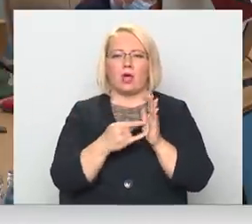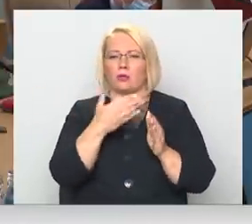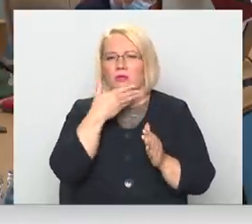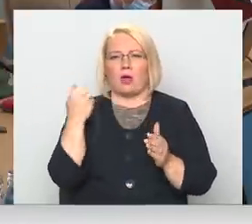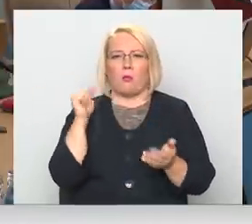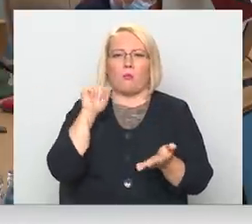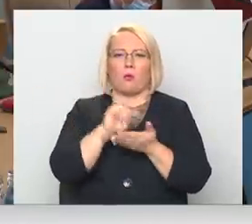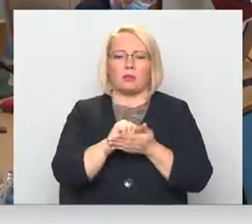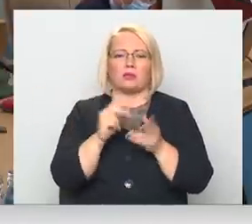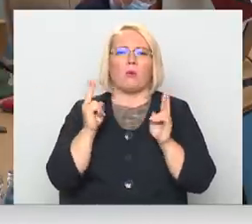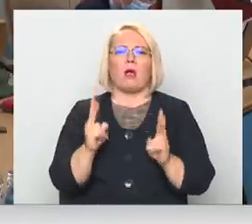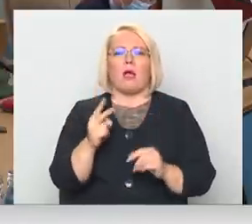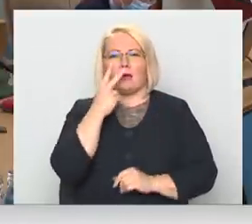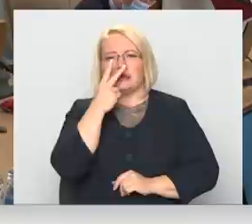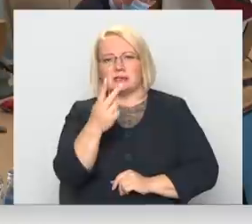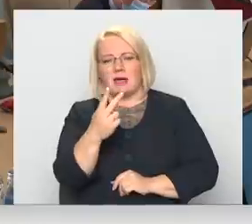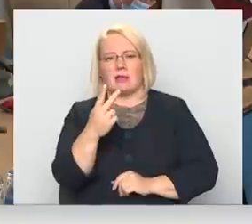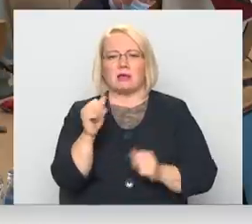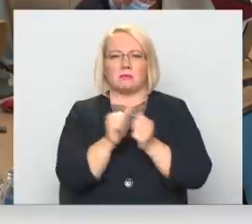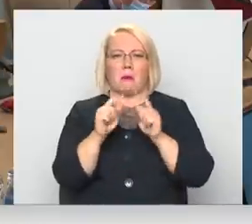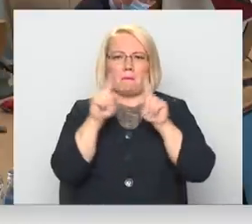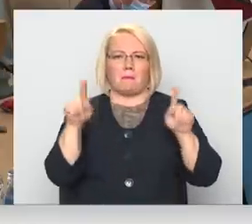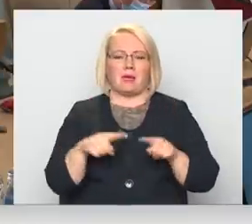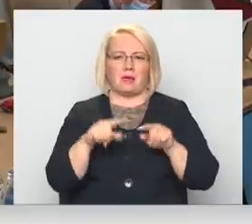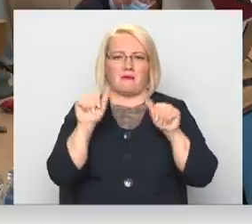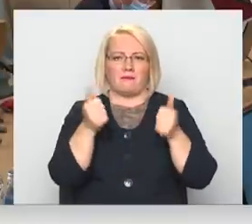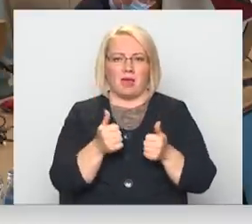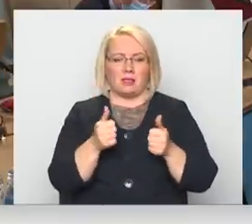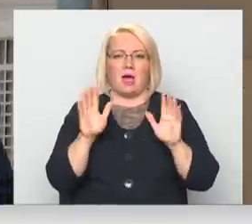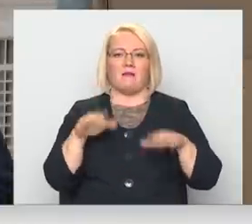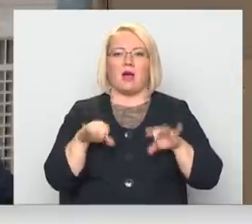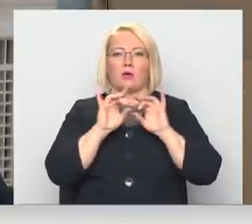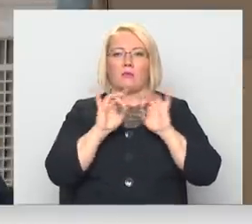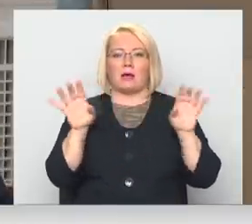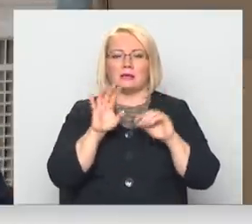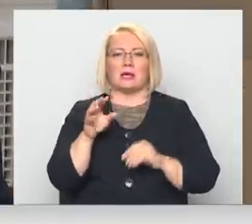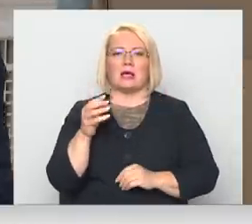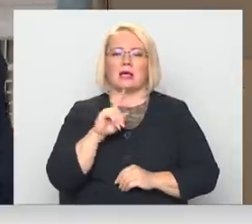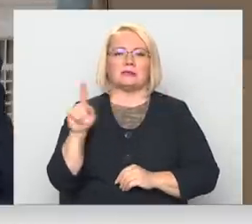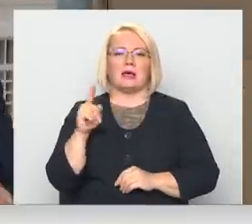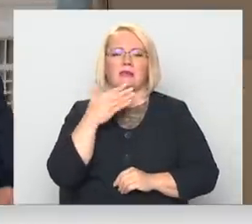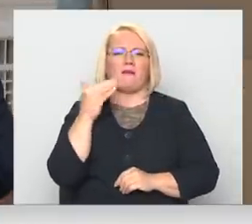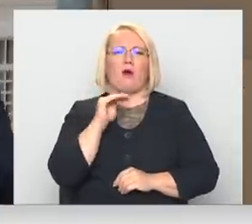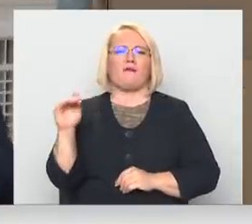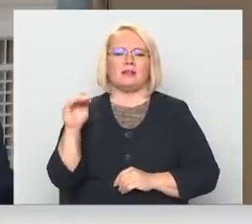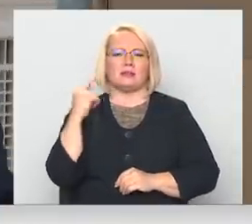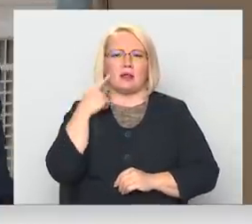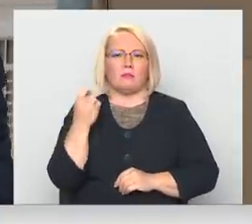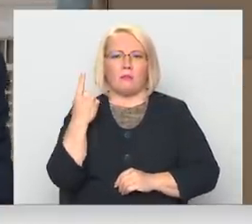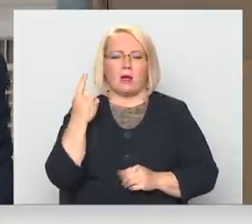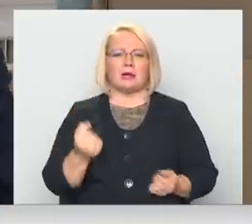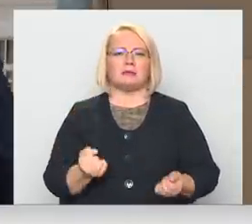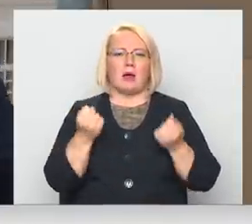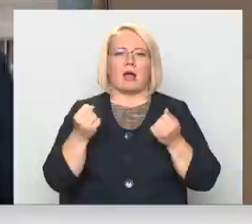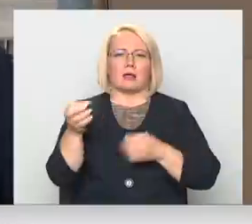ar to neredzam, kā tas īsti izskatītos uz papīru. Var vien pastāstīt, tad vēl kas sināms neoficiāli, ka smagākās